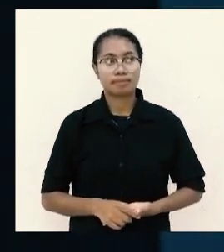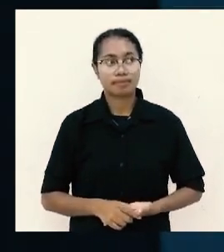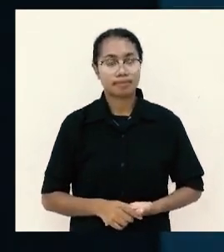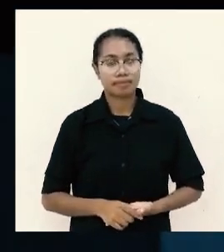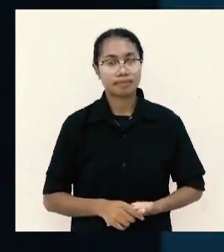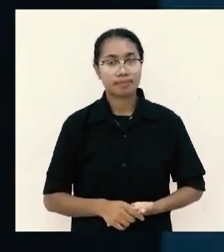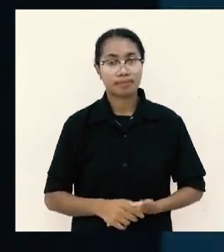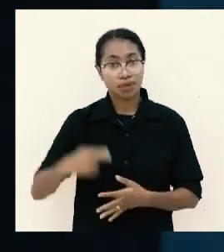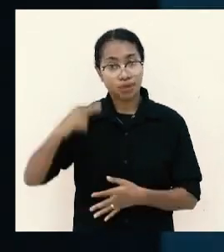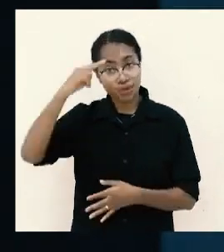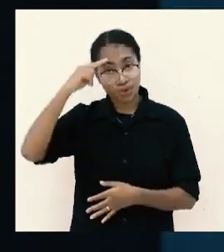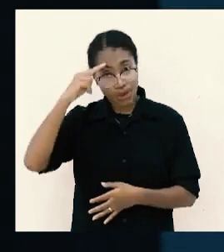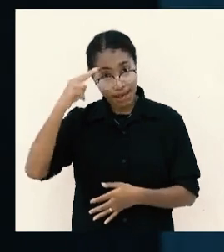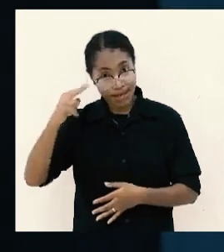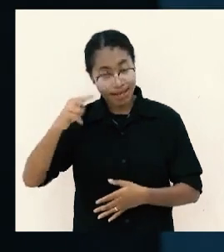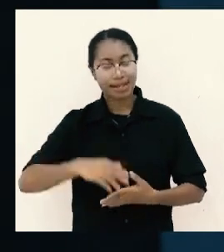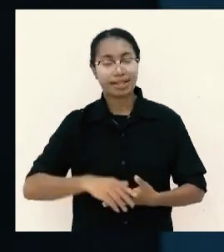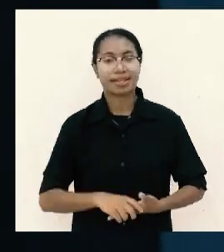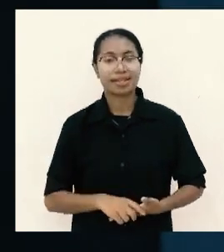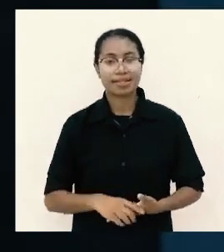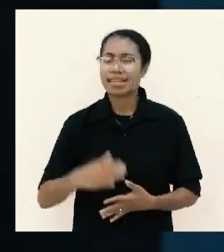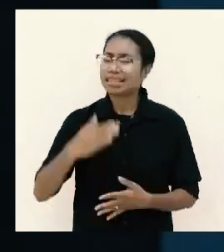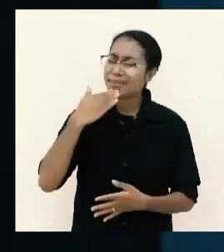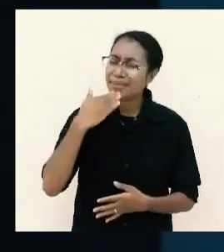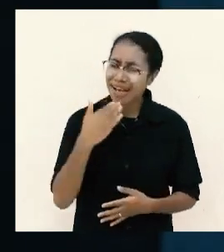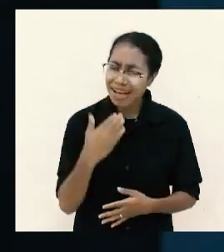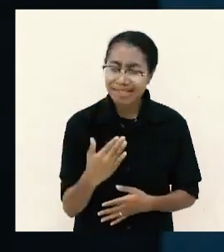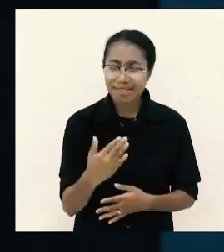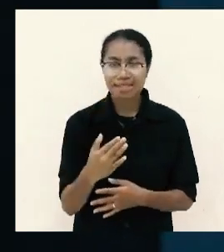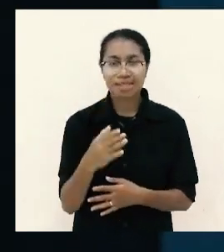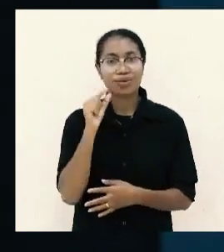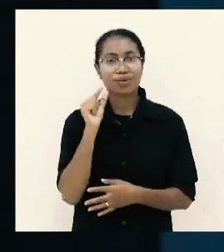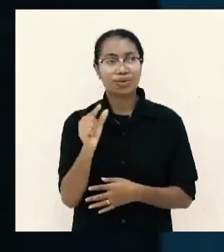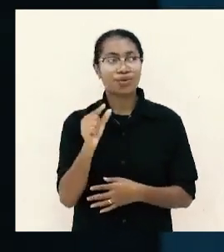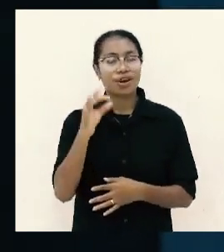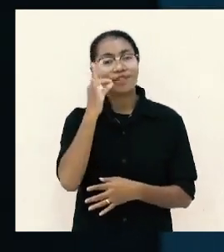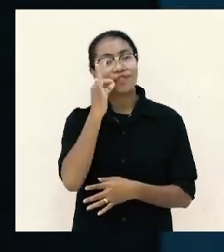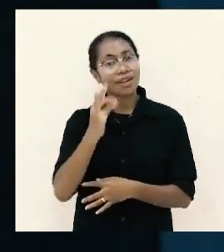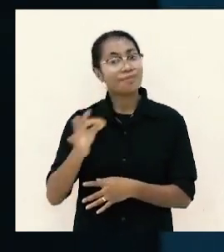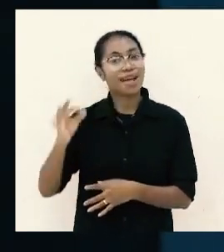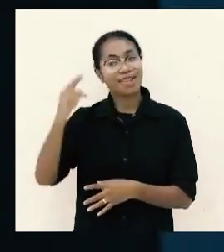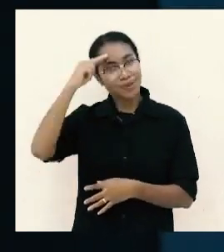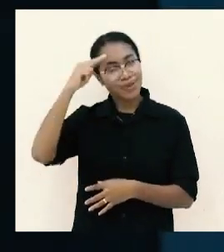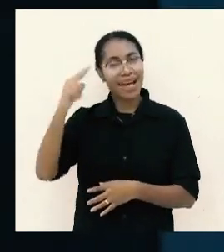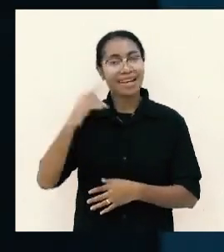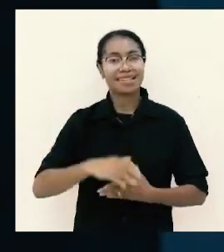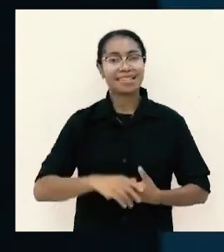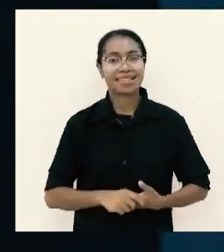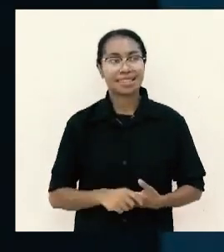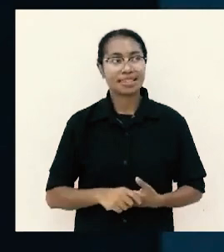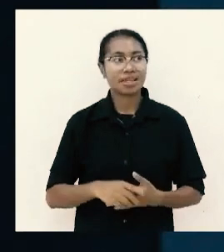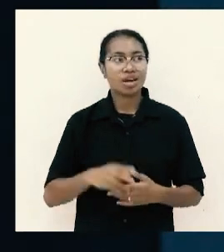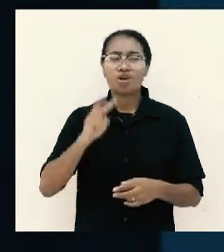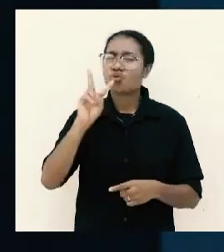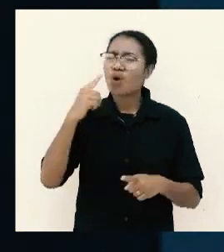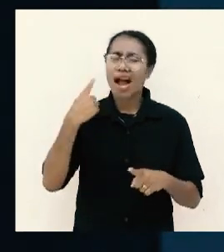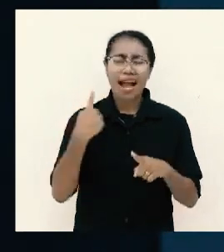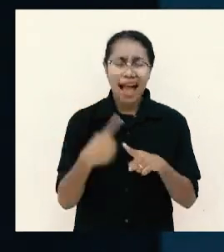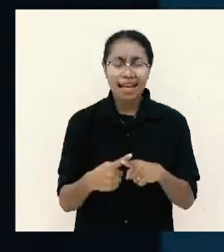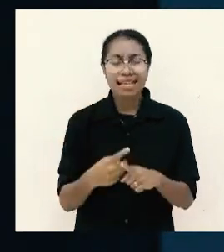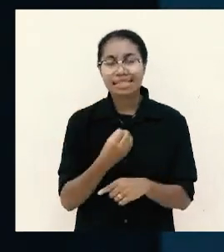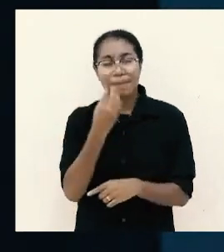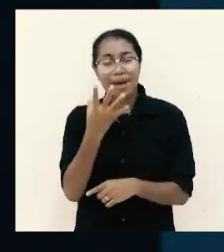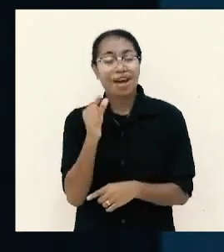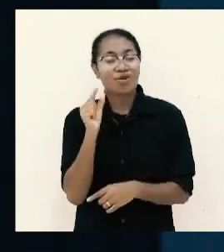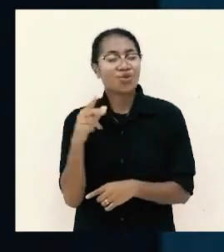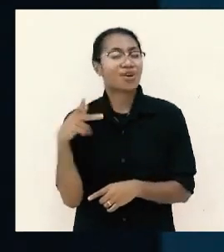Tuhan terima kasih untuk firman Tuhan yang dua kali disampaikan kepada